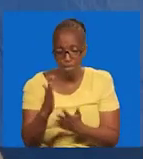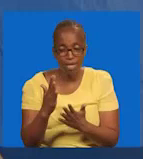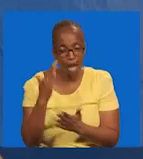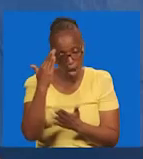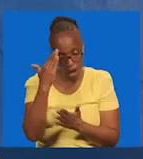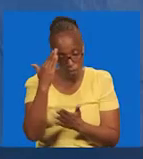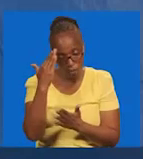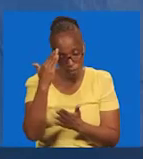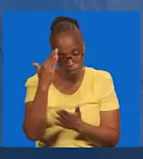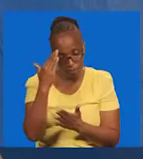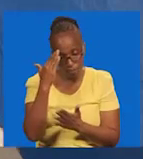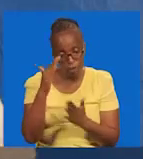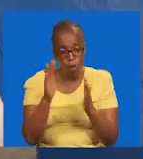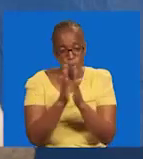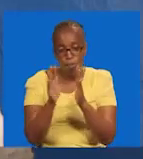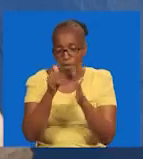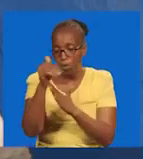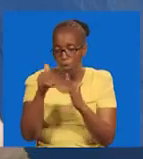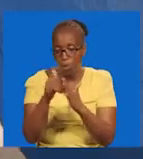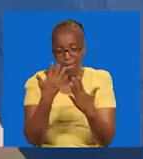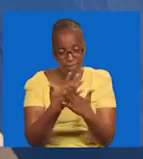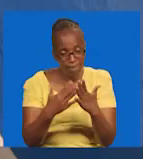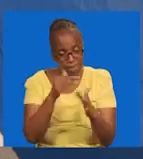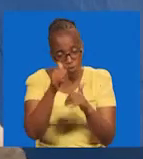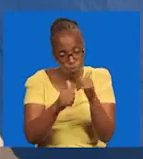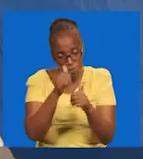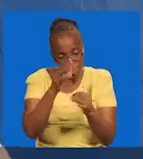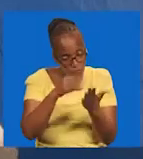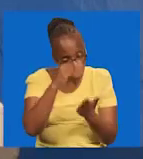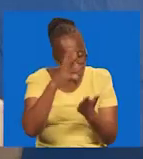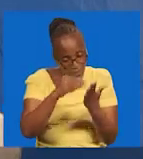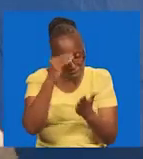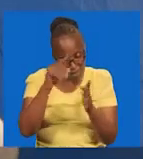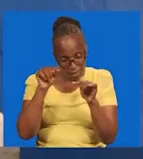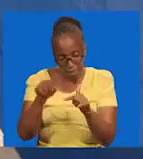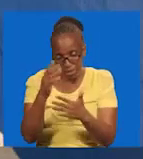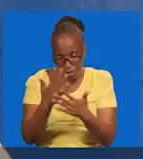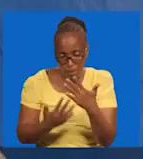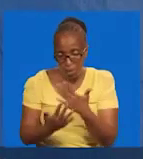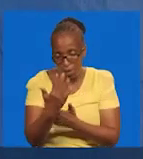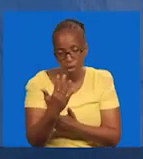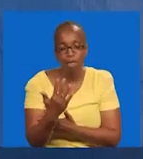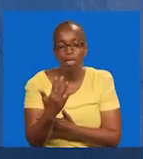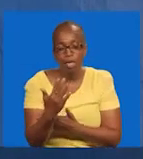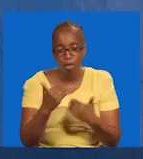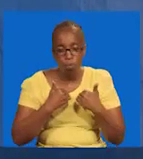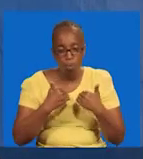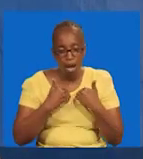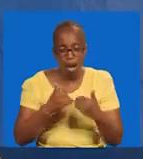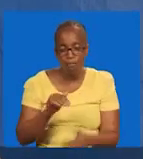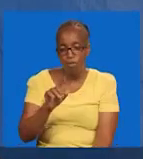mtanzamaji. Ninajua. Kwa yale yote ambayo tumekua tukifundishwa na tumefundishwa subuija leo.